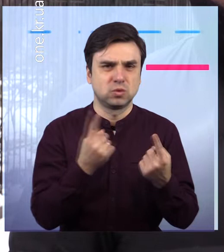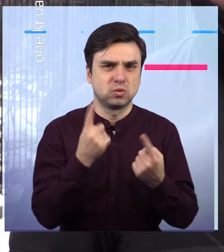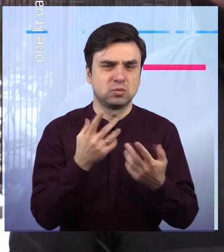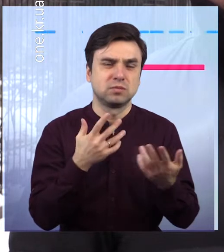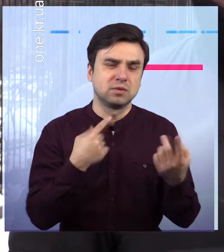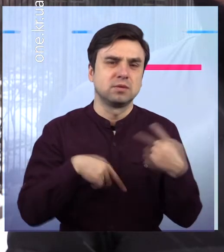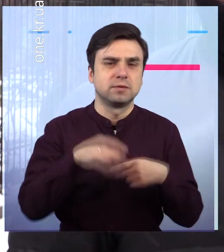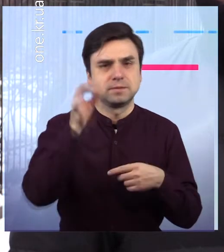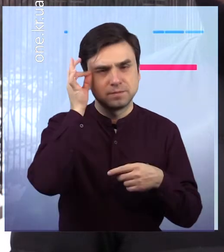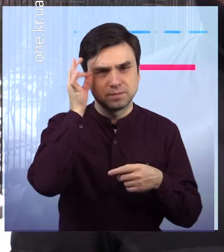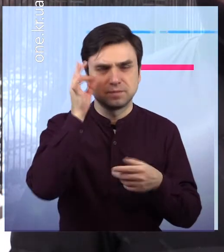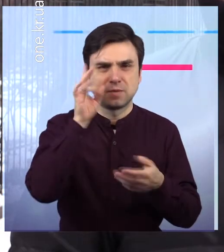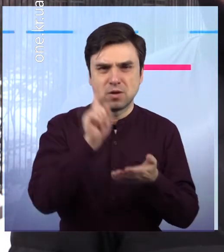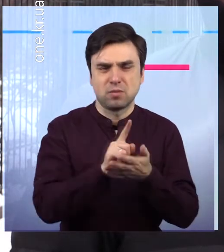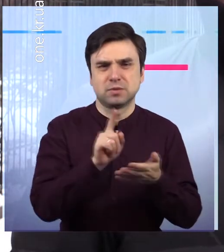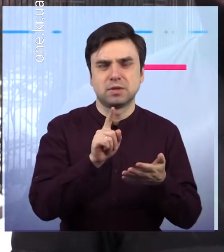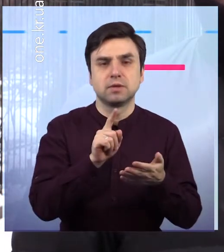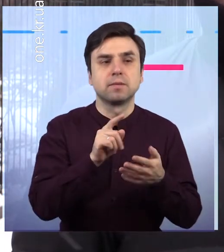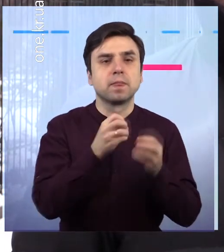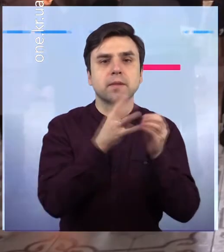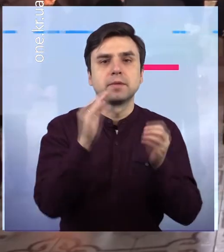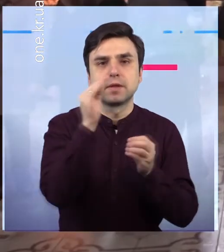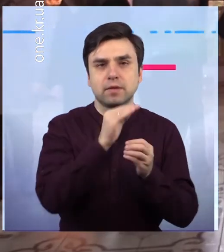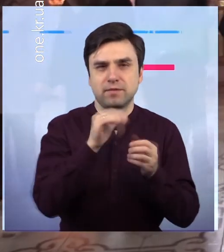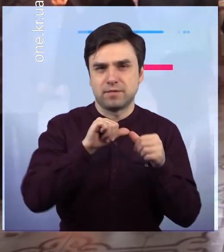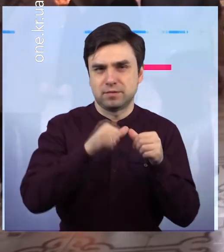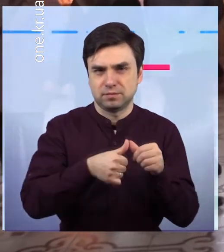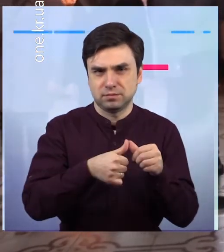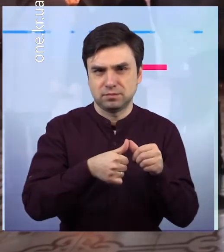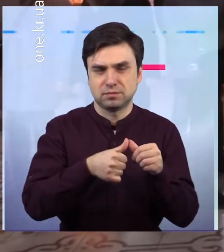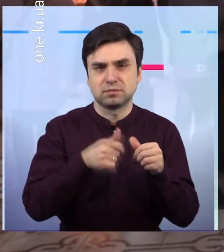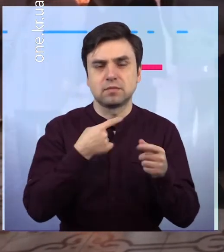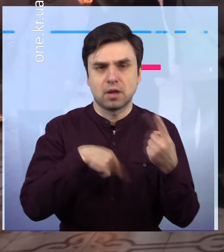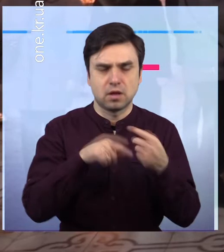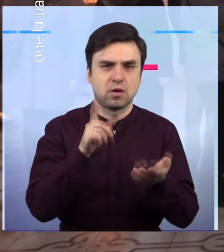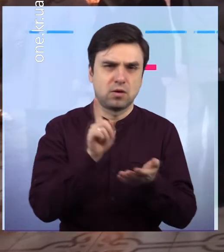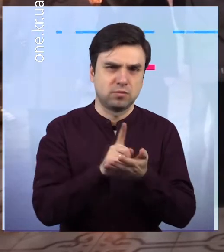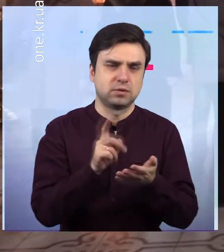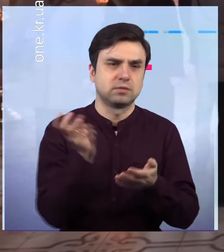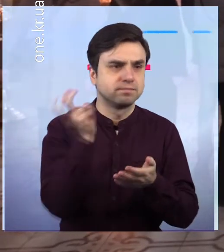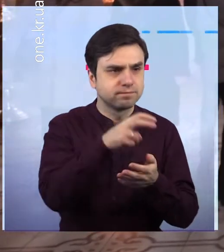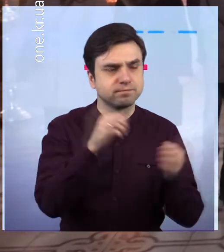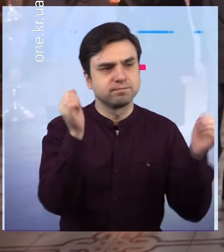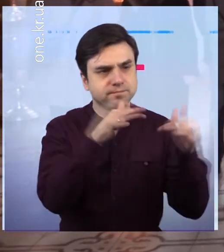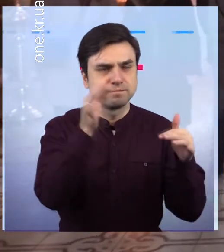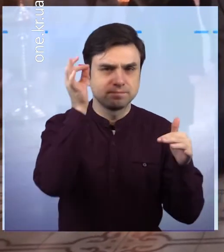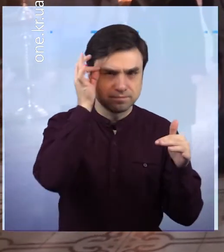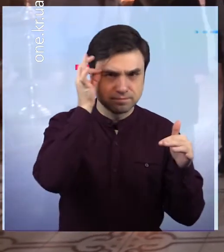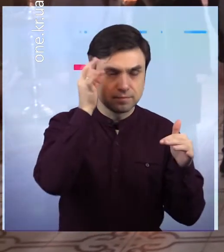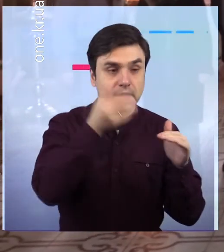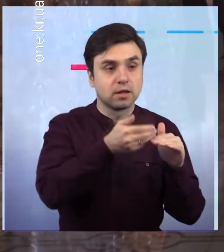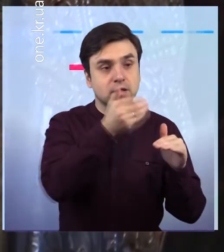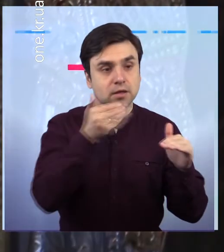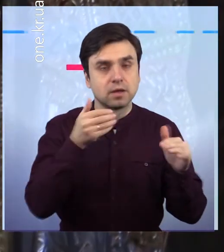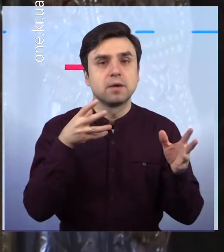лично для мене це важливо. Ця пам'ять у мене буде завжди. Після панахиди в храмі рідні та близькі воїнів-інтернаціоналістів відвідали